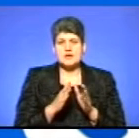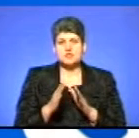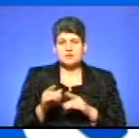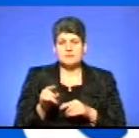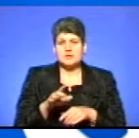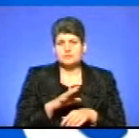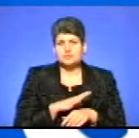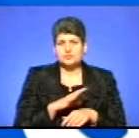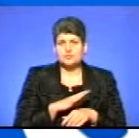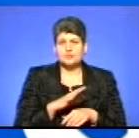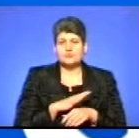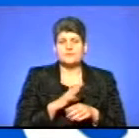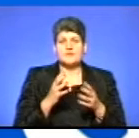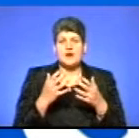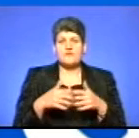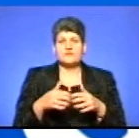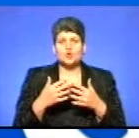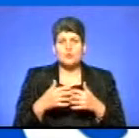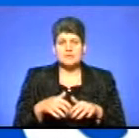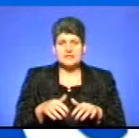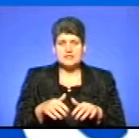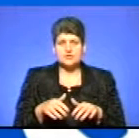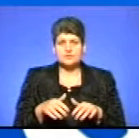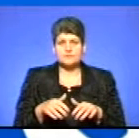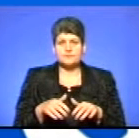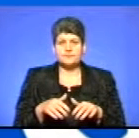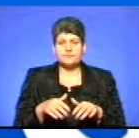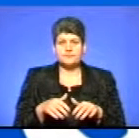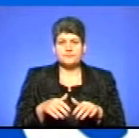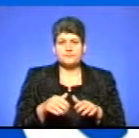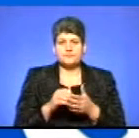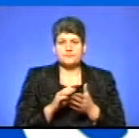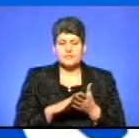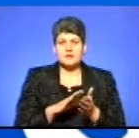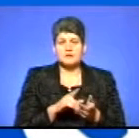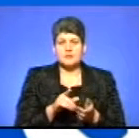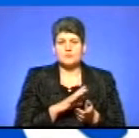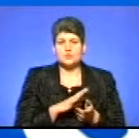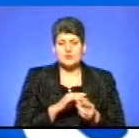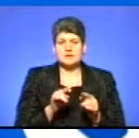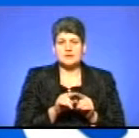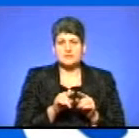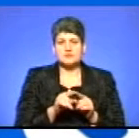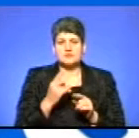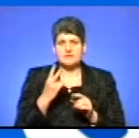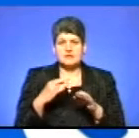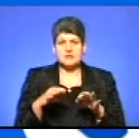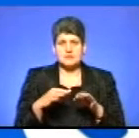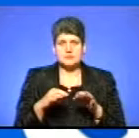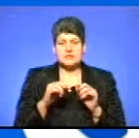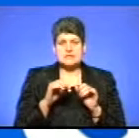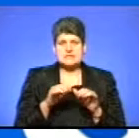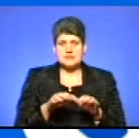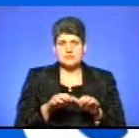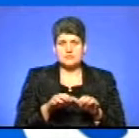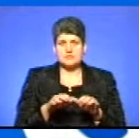при автоматичному фіксуванні, там було також два транспортних засоби